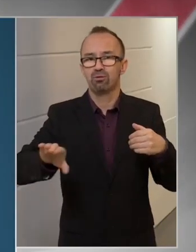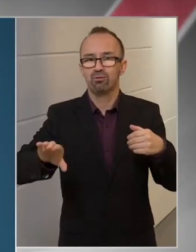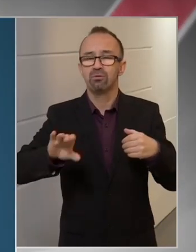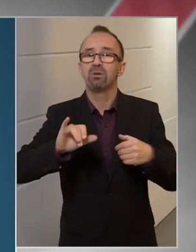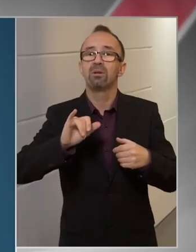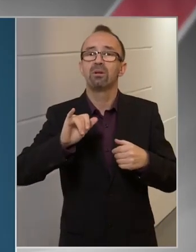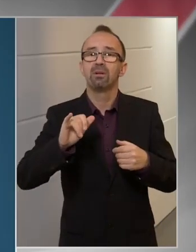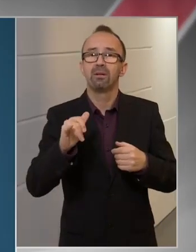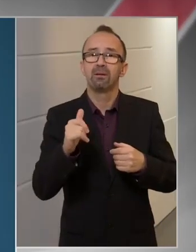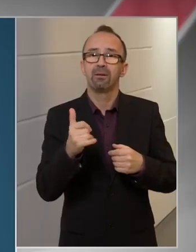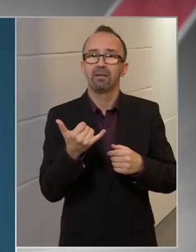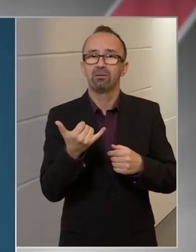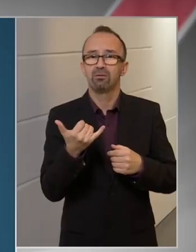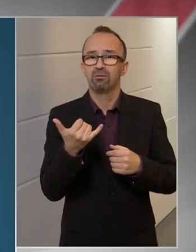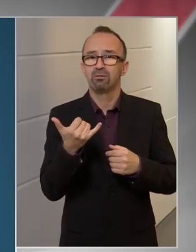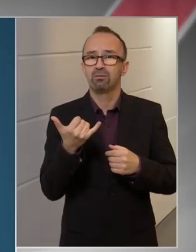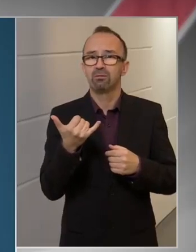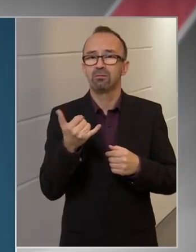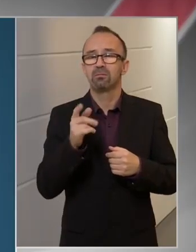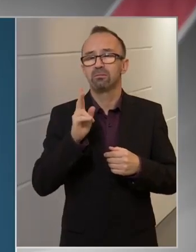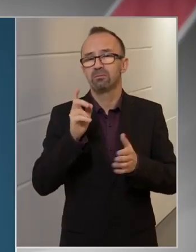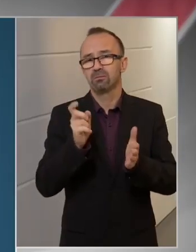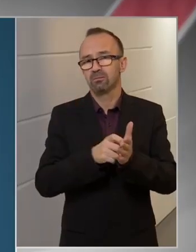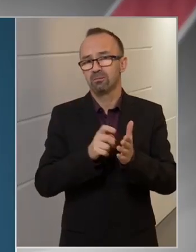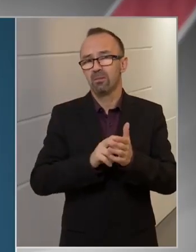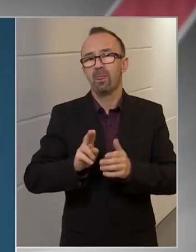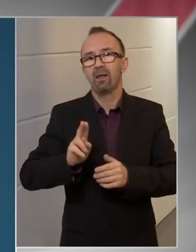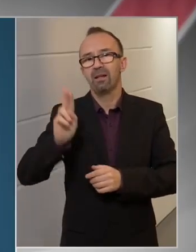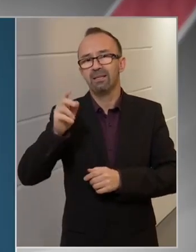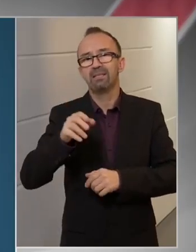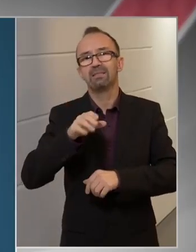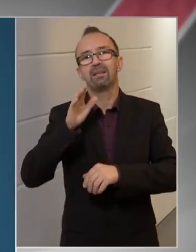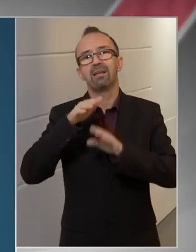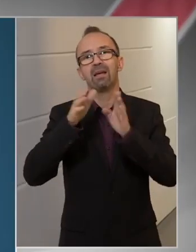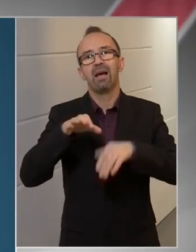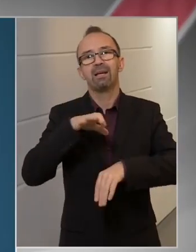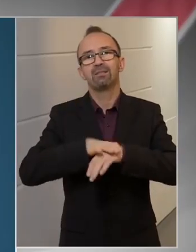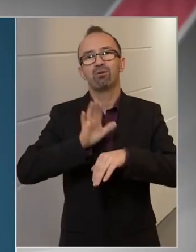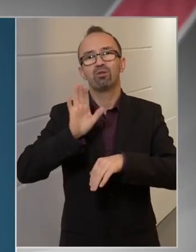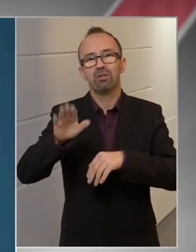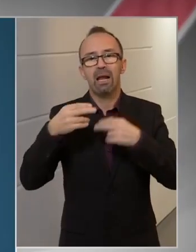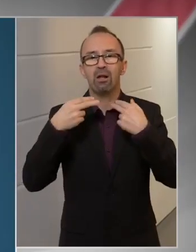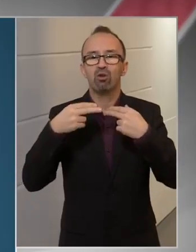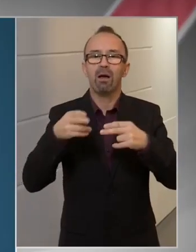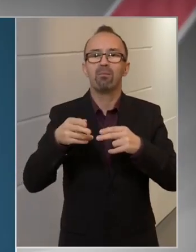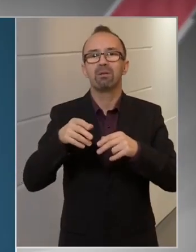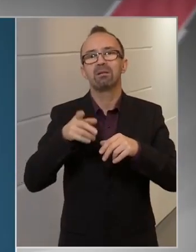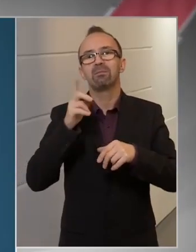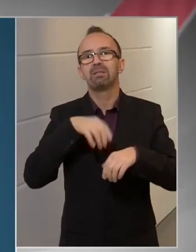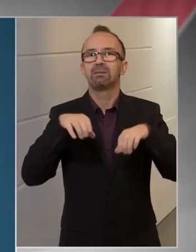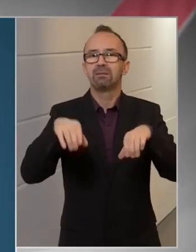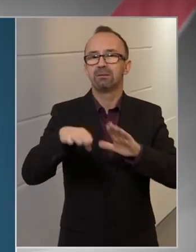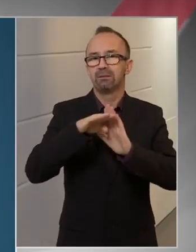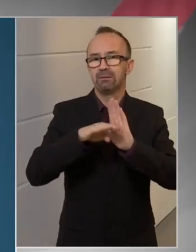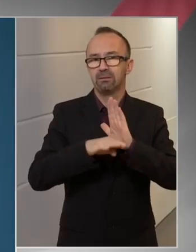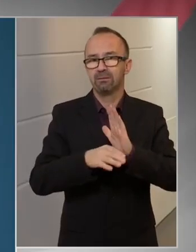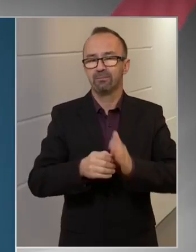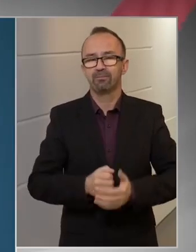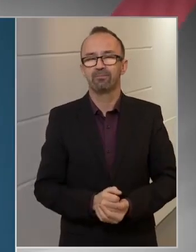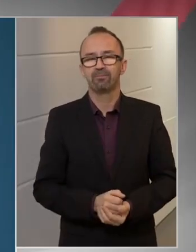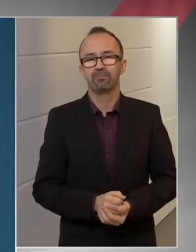és jelentkeznie kell a házi orvosnál a további teendők meghatározása